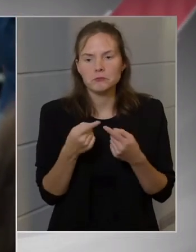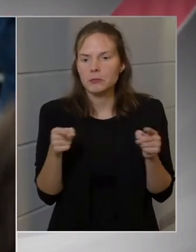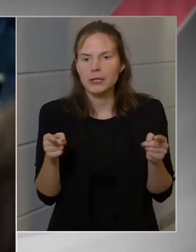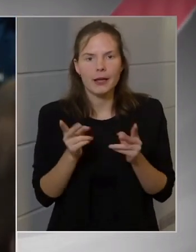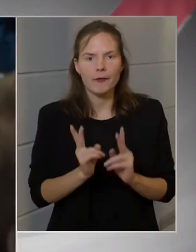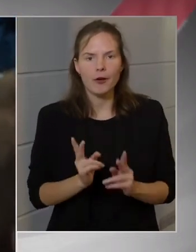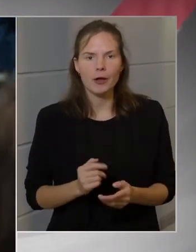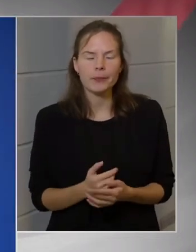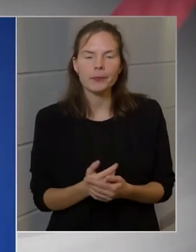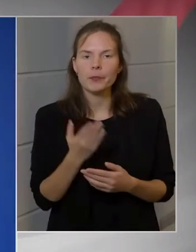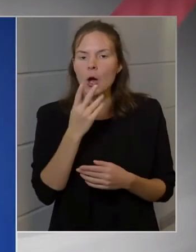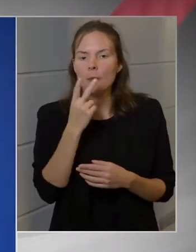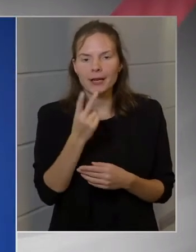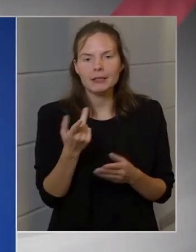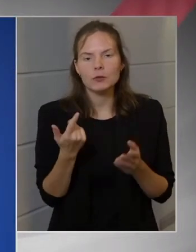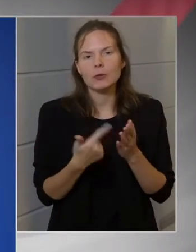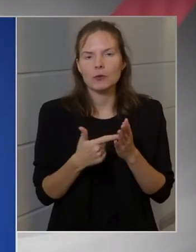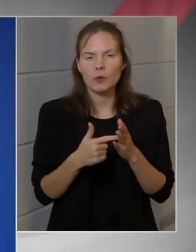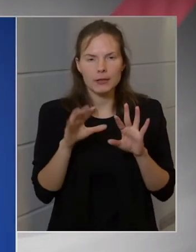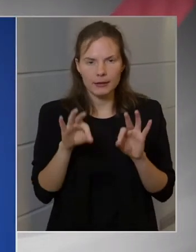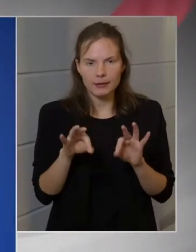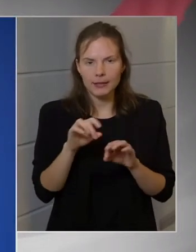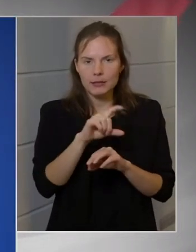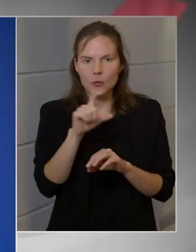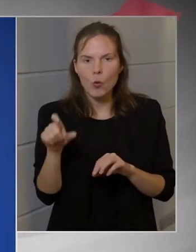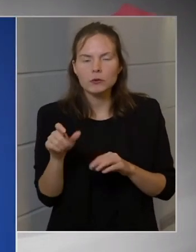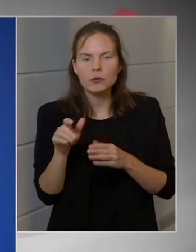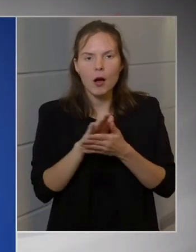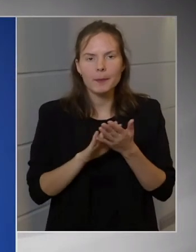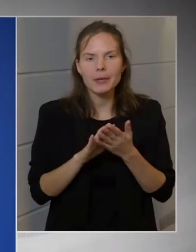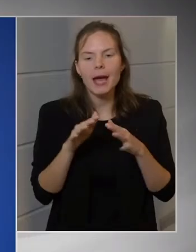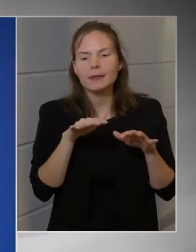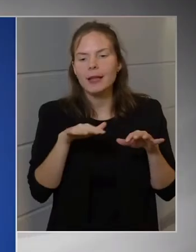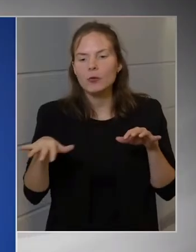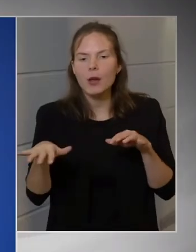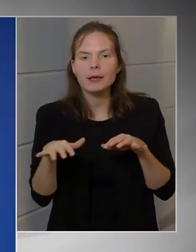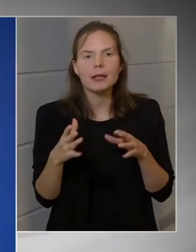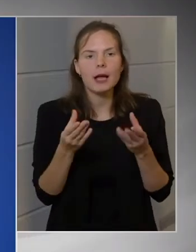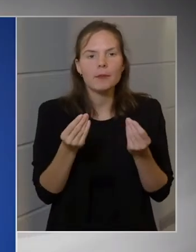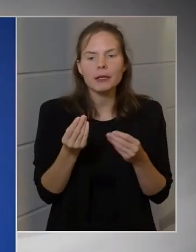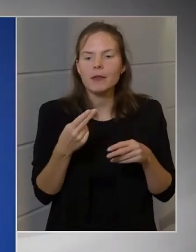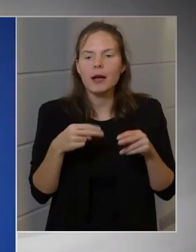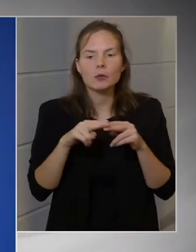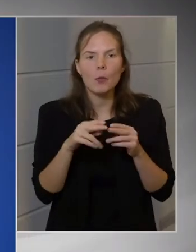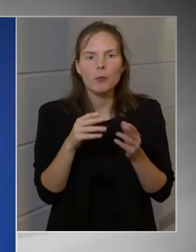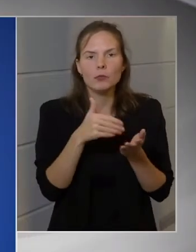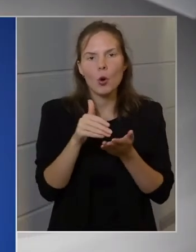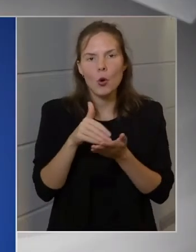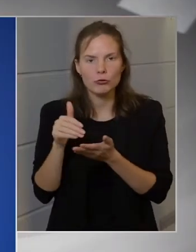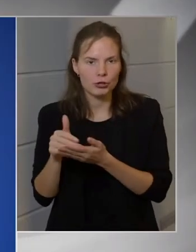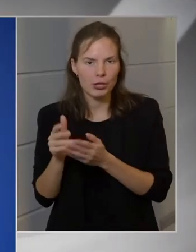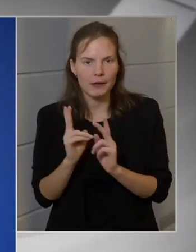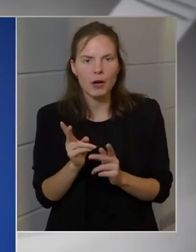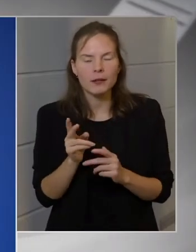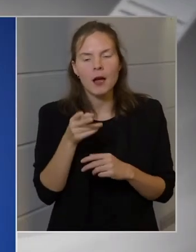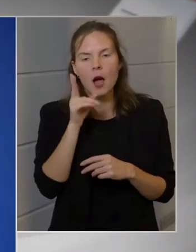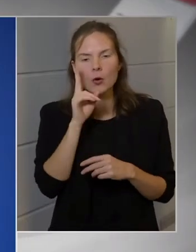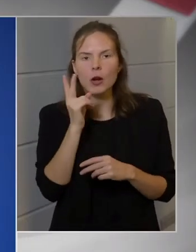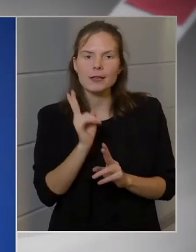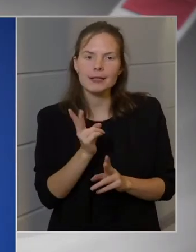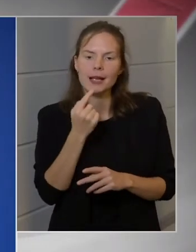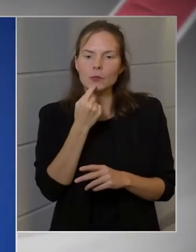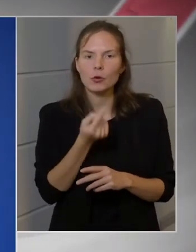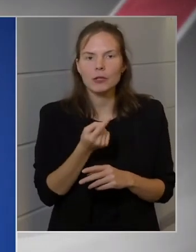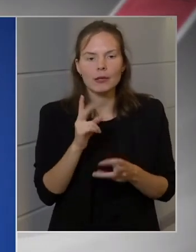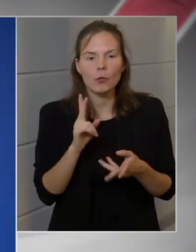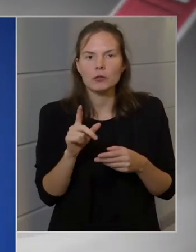2010 óta milyen területen mennyivel költünk többet, akkor azt mondhatjuk, hogy